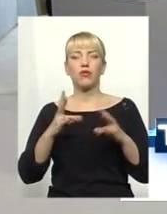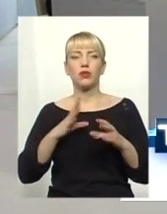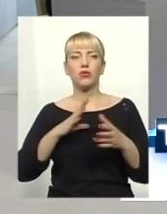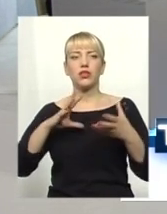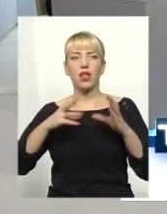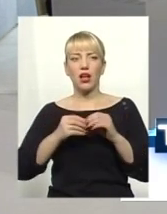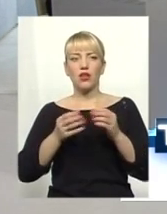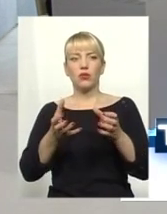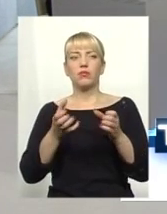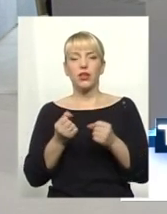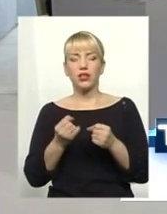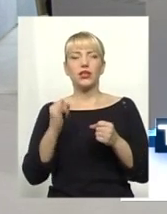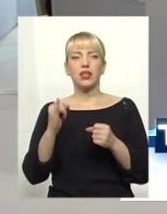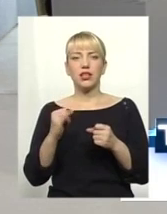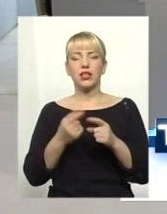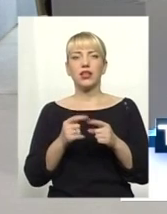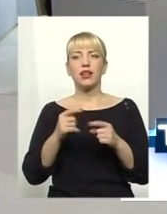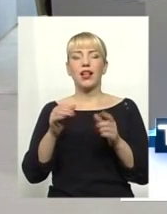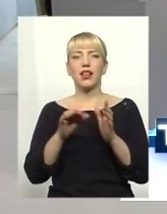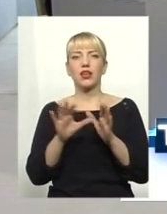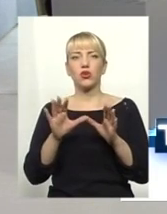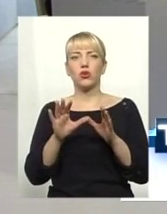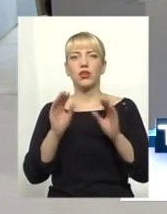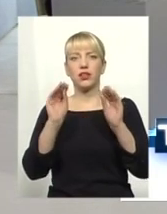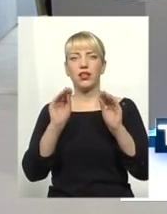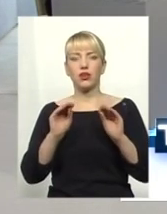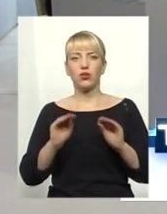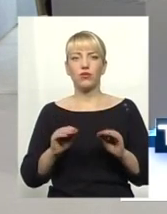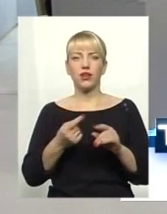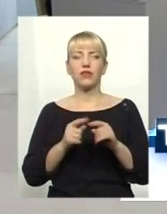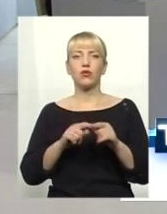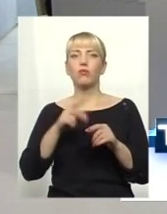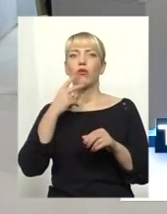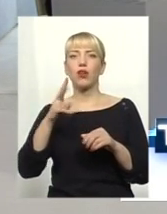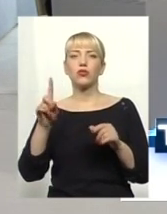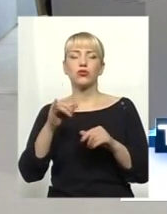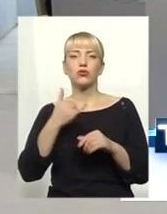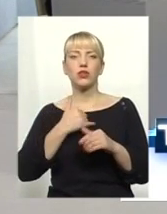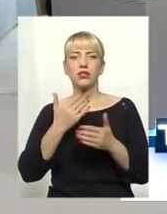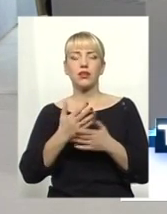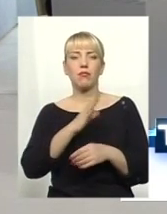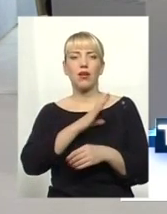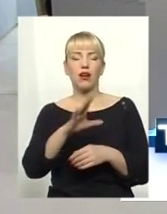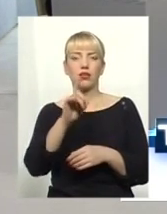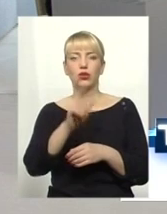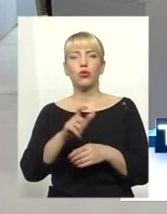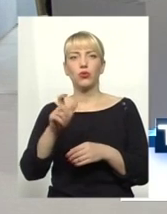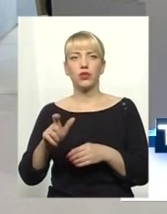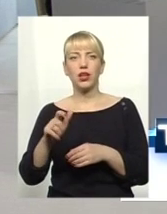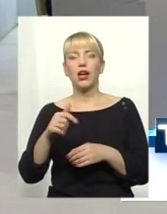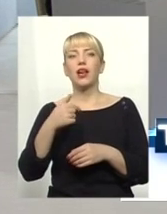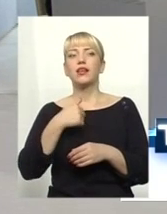по-друге, якраз оце електронне декларування, воно нам показує, що в нас є дуже багаті люди, хоча я,